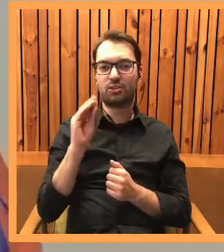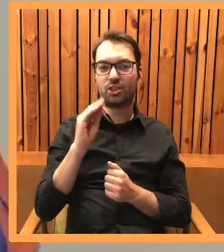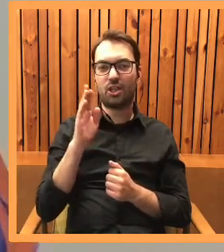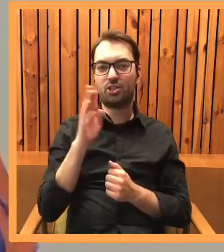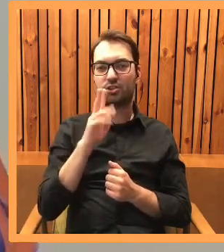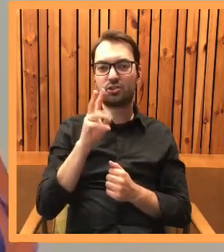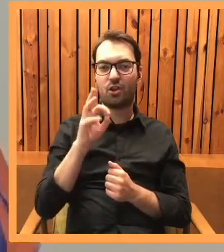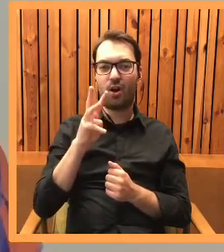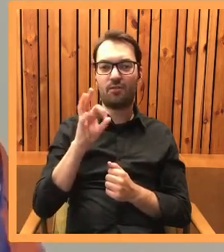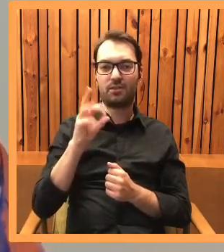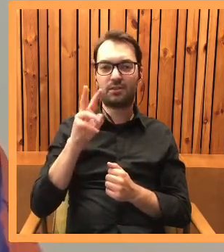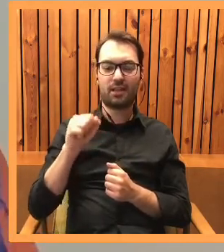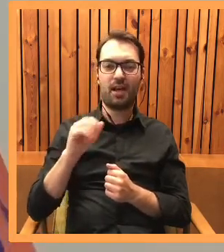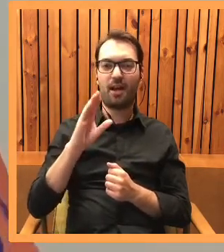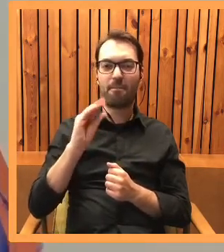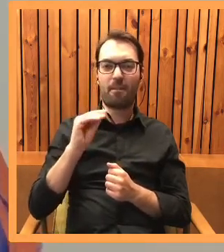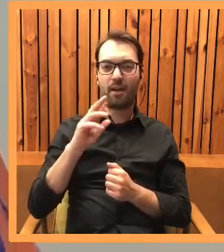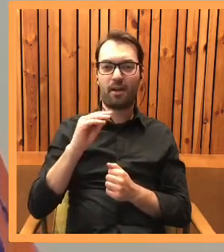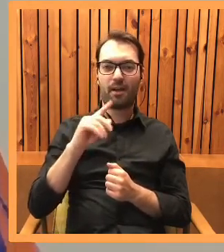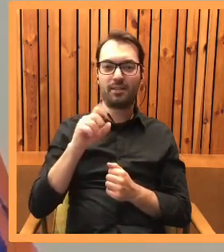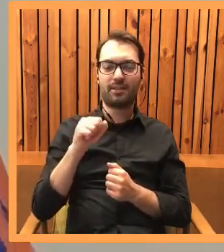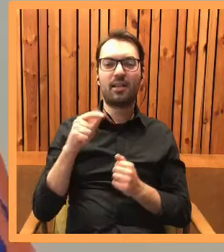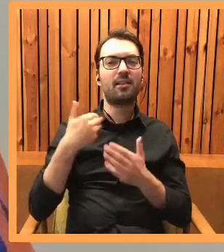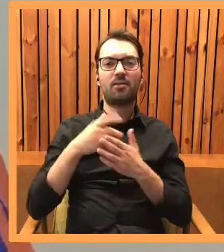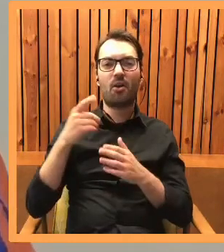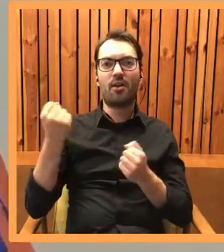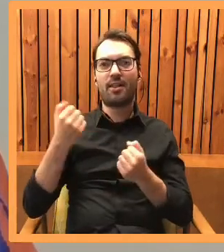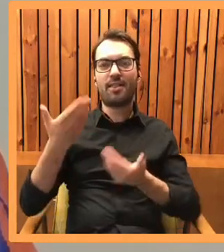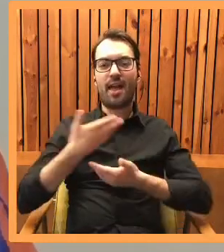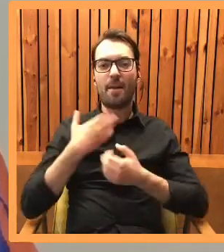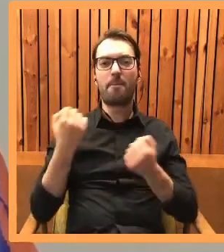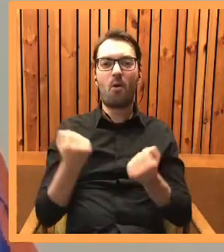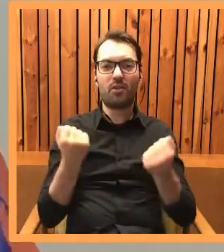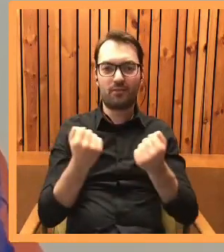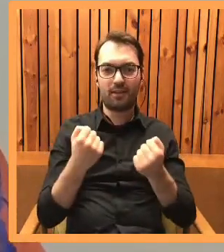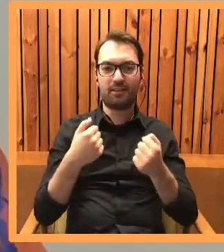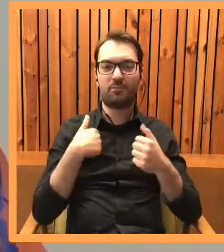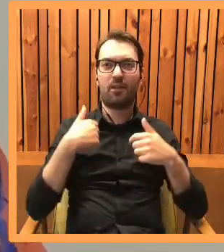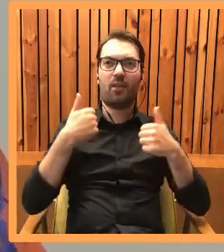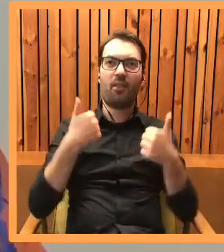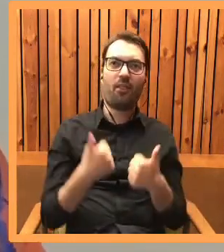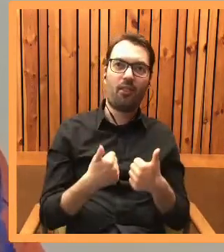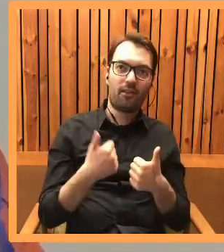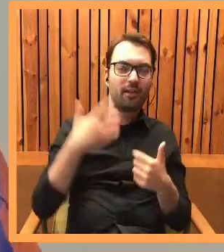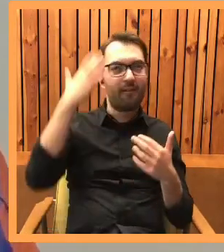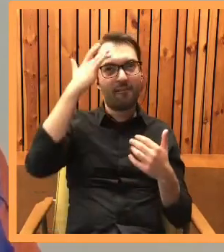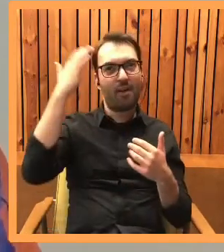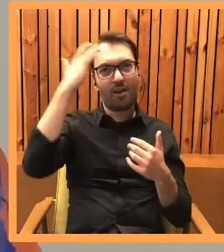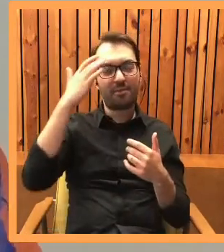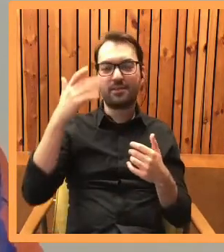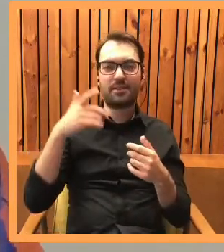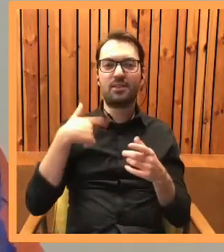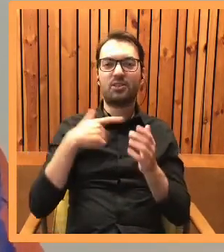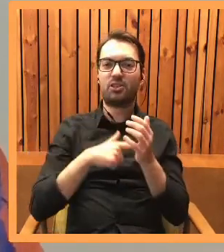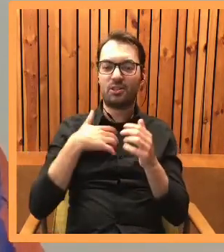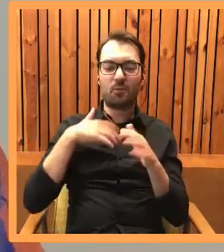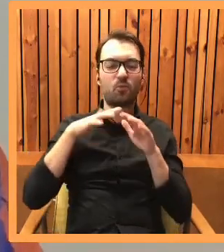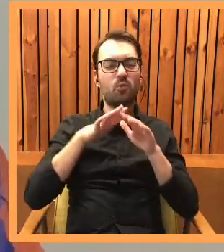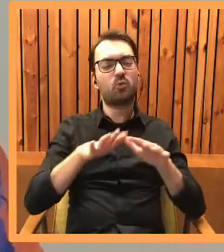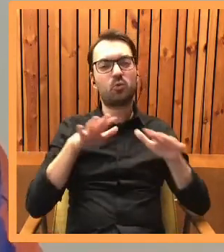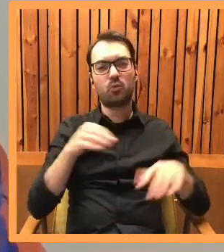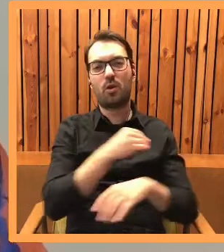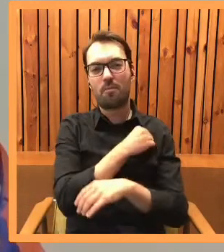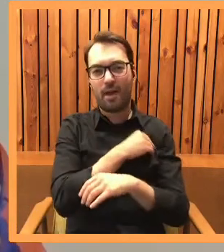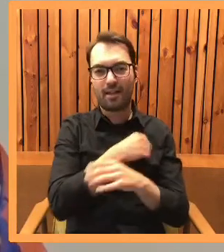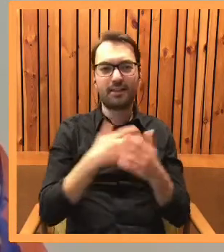redaktor to jest ktoś, kto bardzo motywuje chyba właśnie do tego, by nie utknąć na etapie gromadzenia pomysłów, że to jest tak, że bardzo często mamy bardzo dużo materiału,